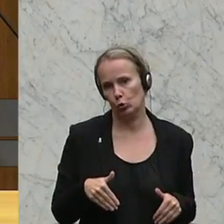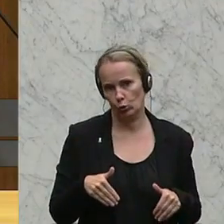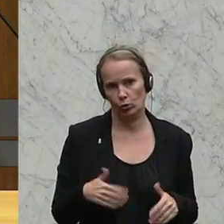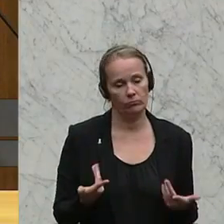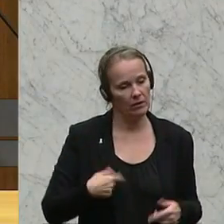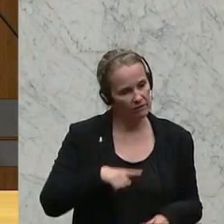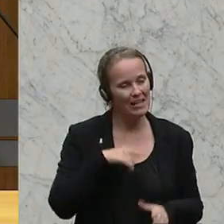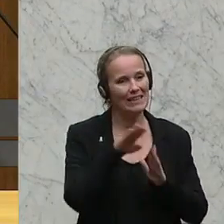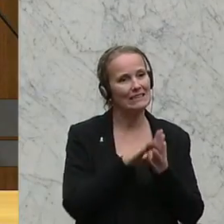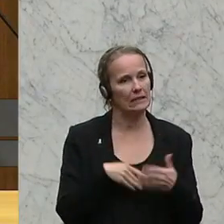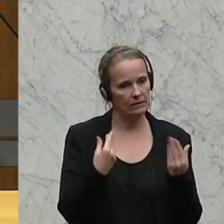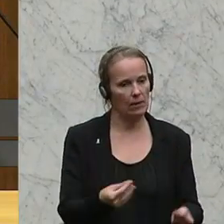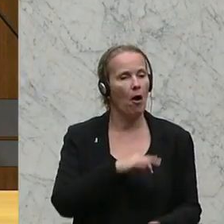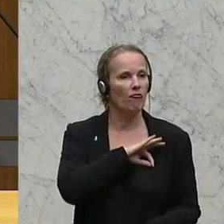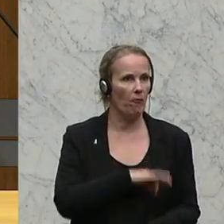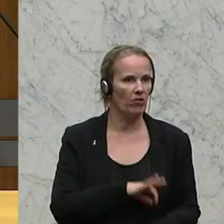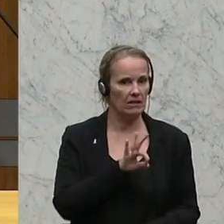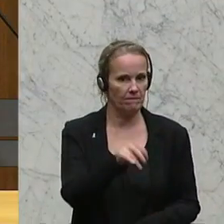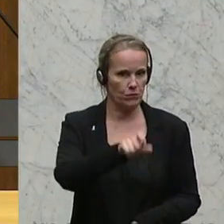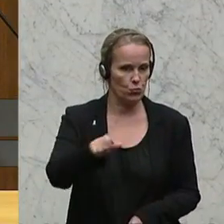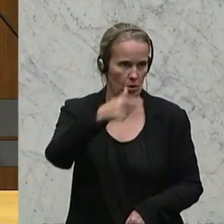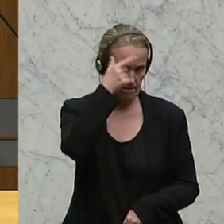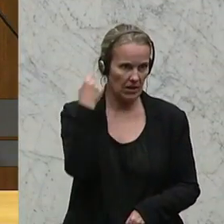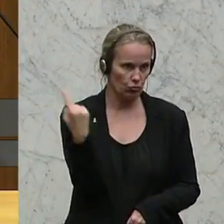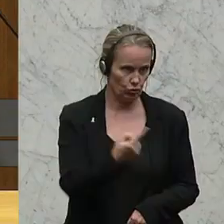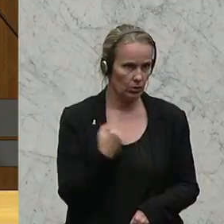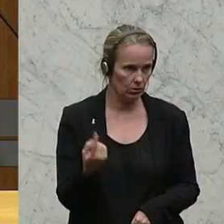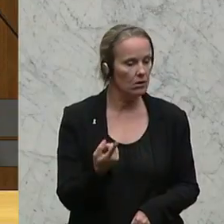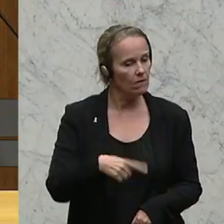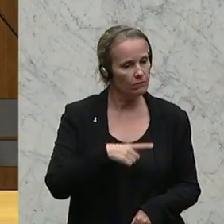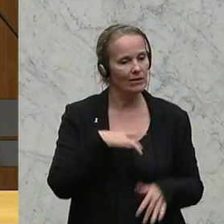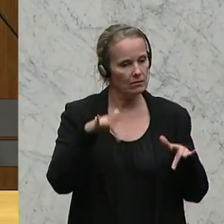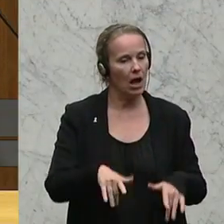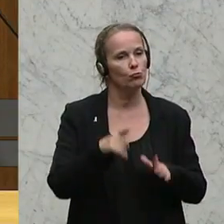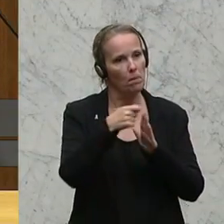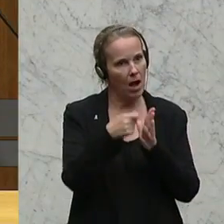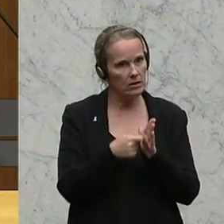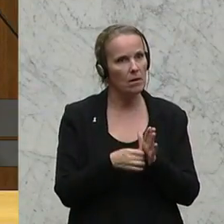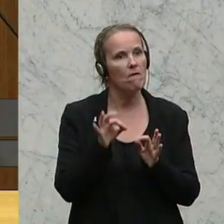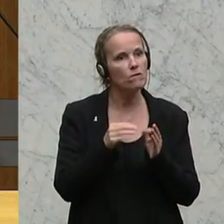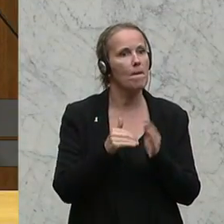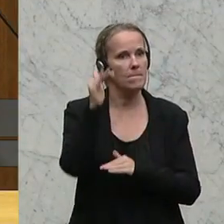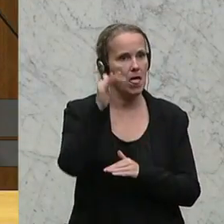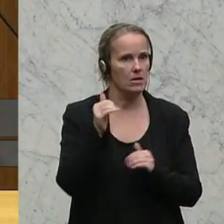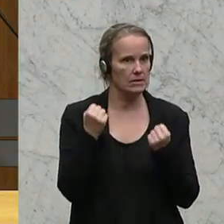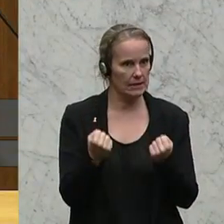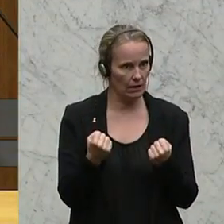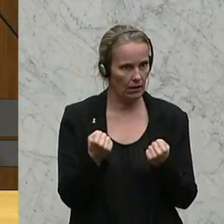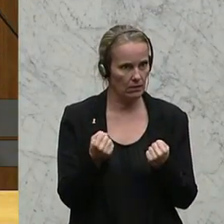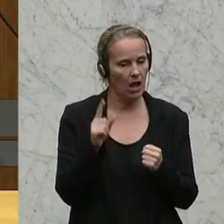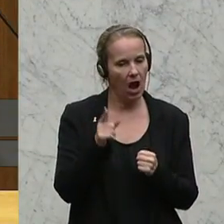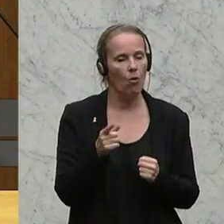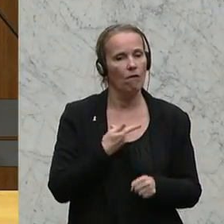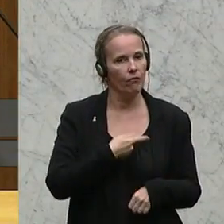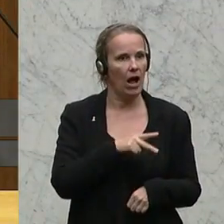Als Gesetzgeber sind wir aber den Menschen verpflichtet und wir sind dafür da, dass wir Maßnahmen für mehr Sicherheit setzen und letztlich auch für